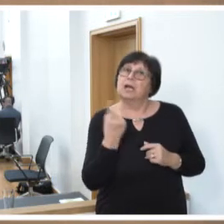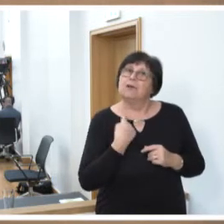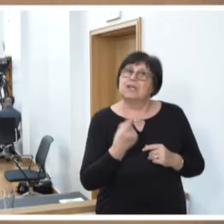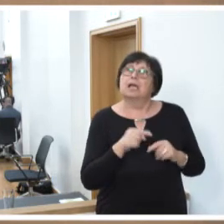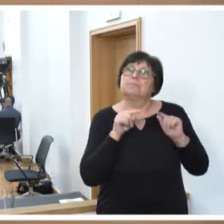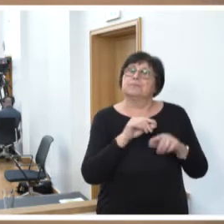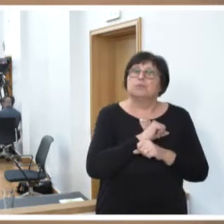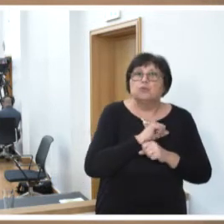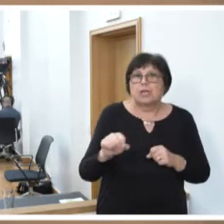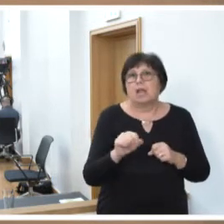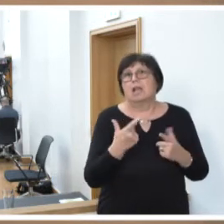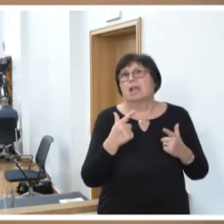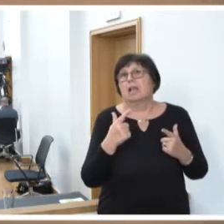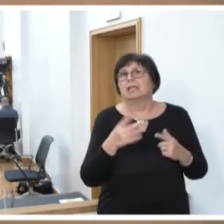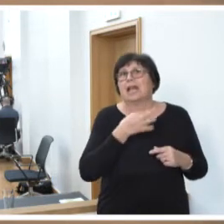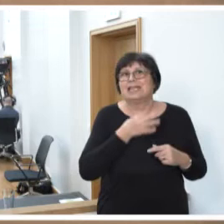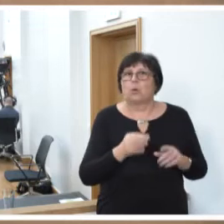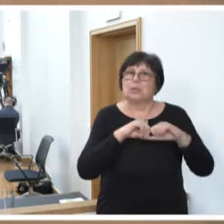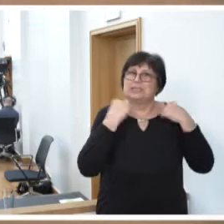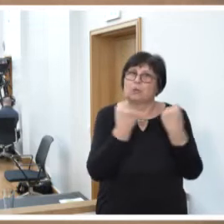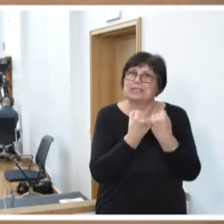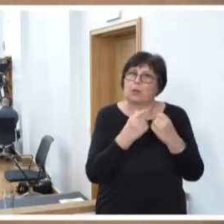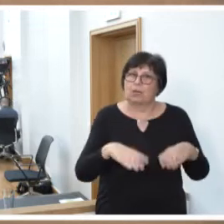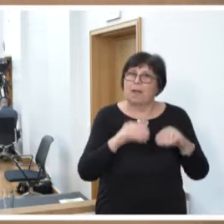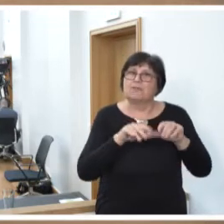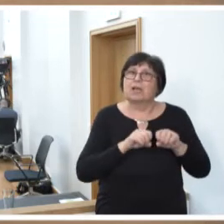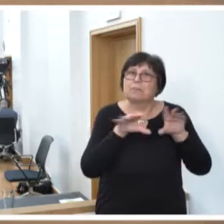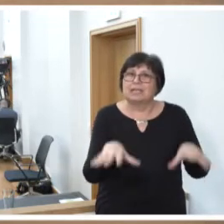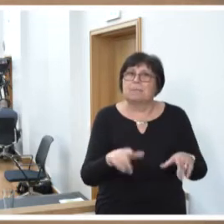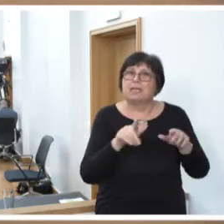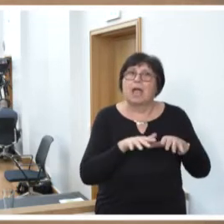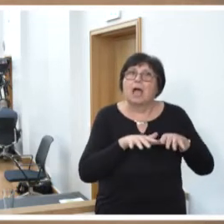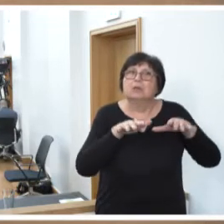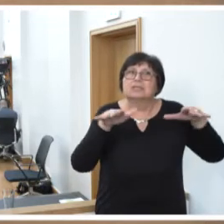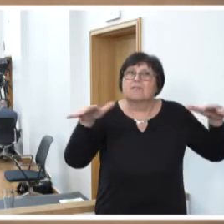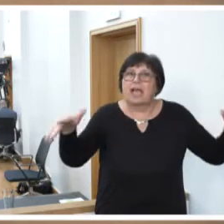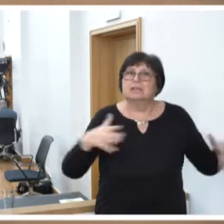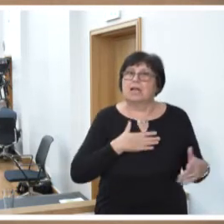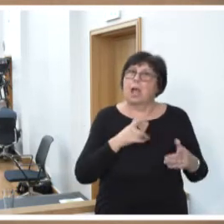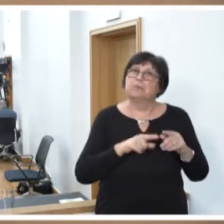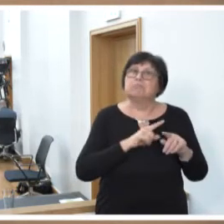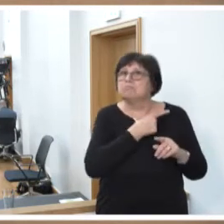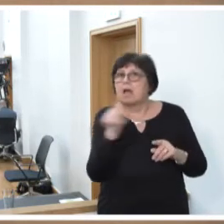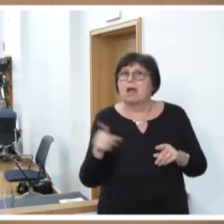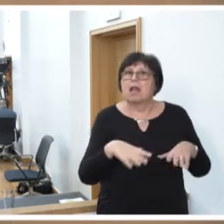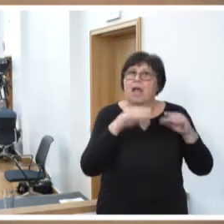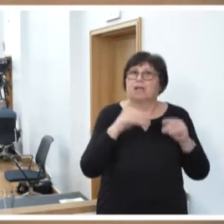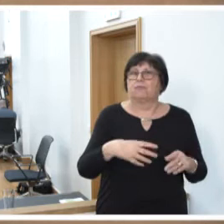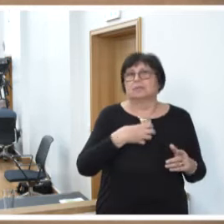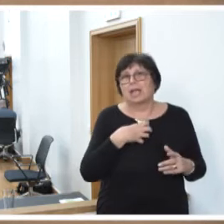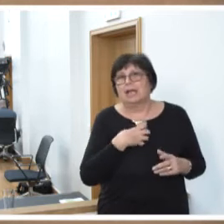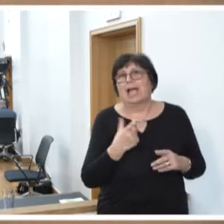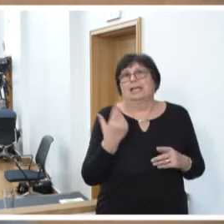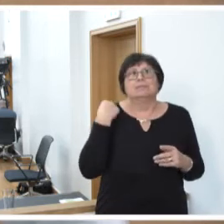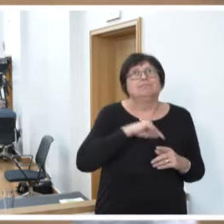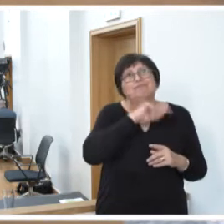relativ schnell in der Notsituation, nämlich zu Beginn der Pandemie, dann auch ausgeweitet haben mit allen Anfangskrankheiten, die es